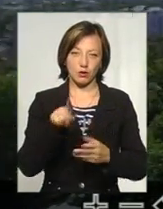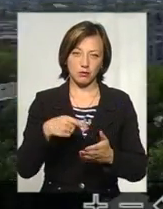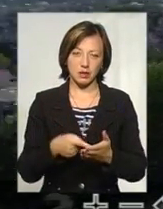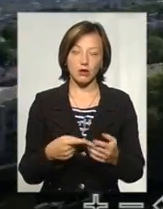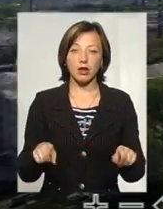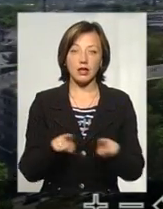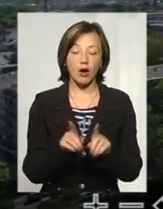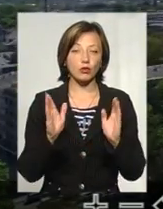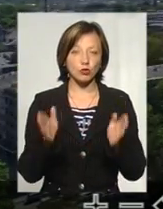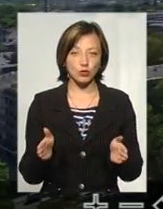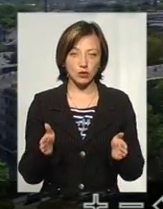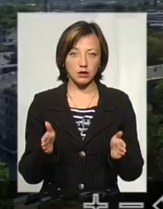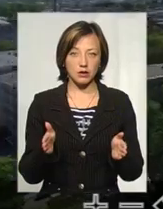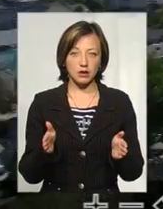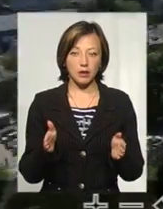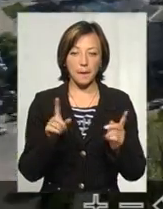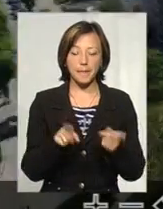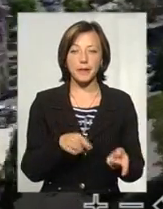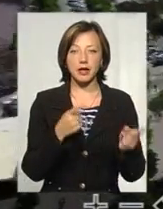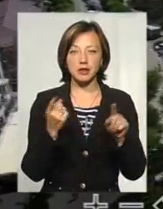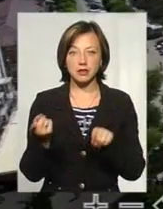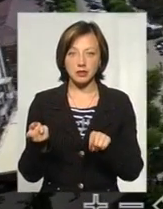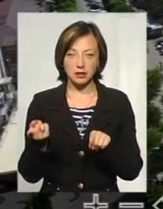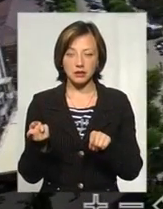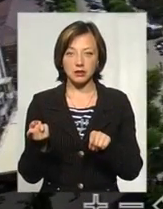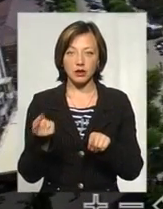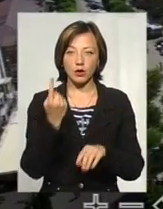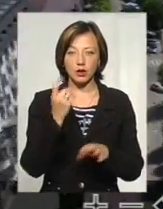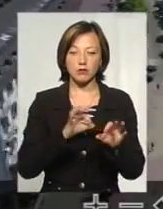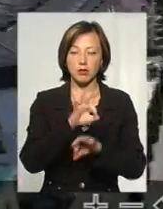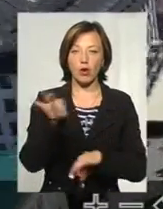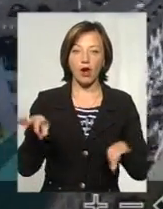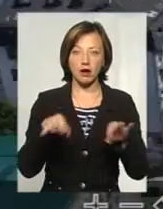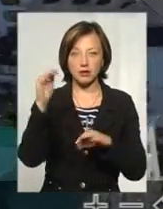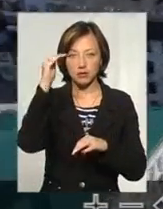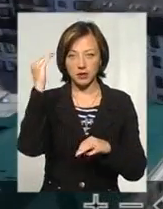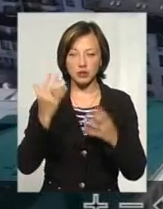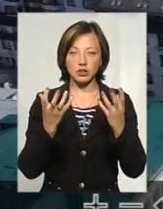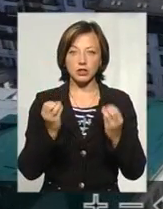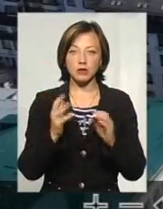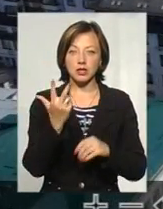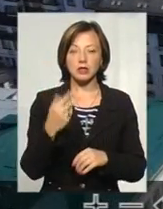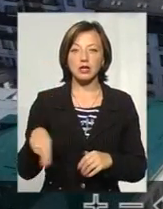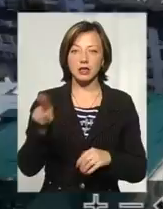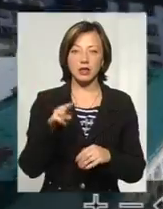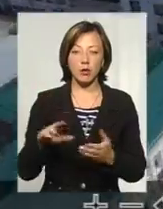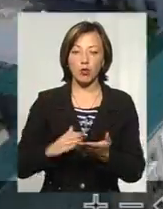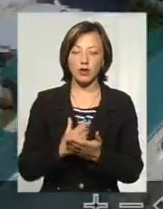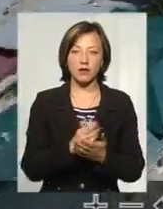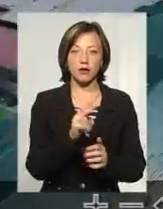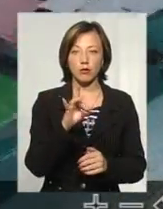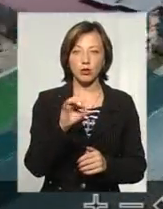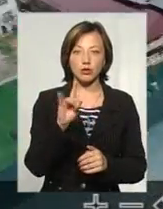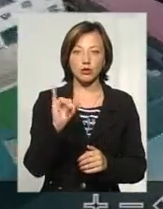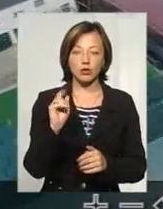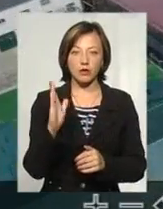Також буде перехід, це один із проєктів, що є небесний. Далі буде ще 3D-путівник по Проскурову.